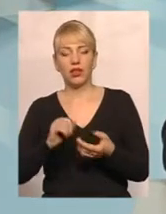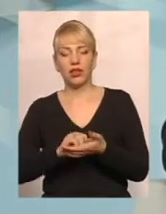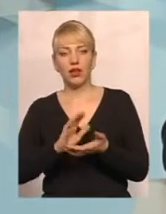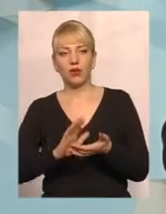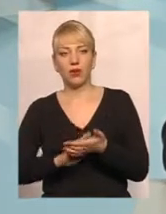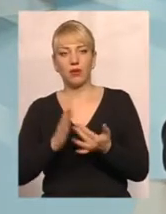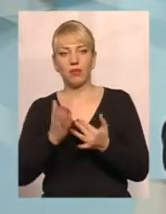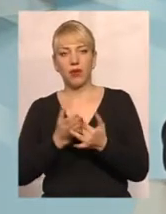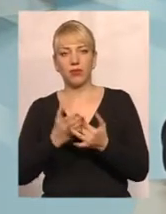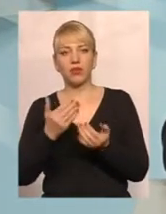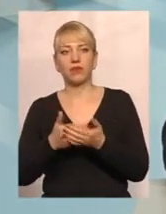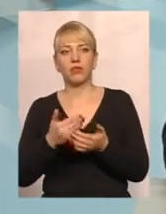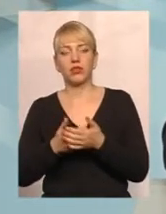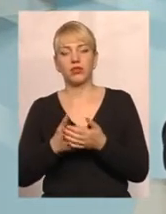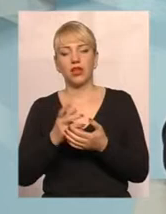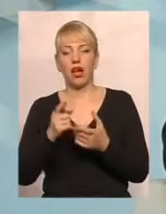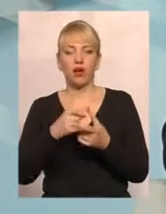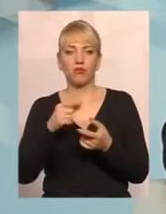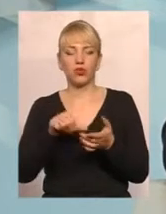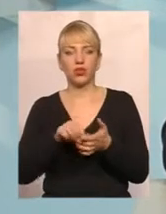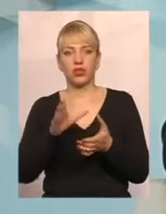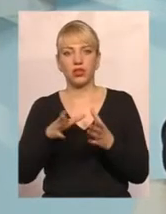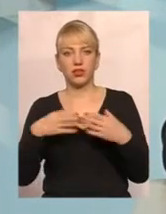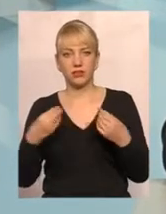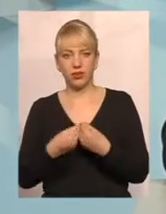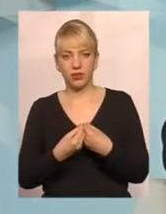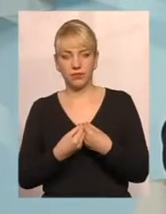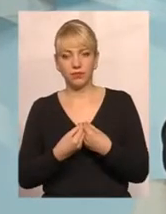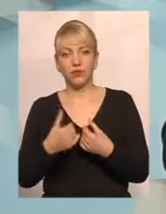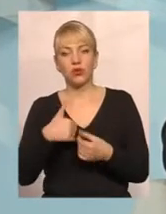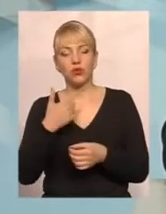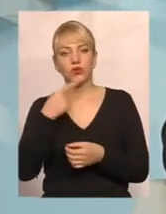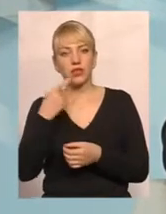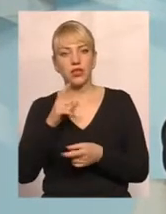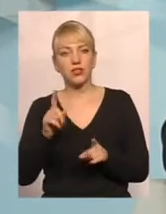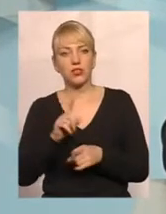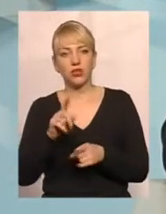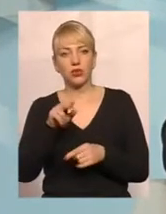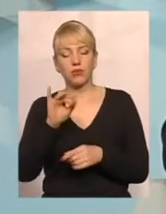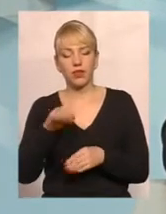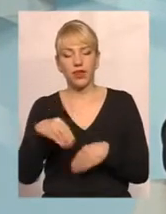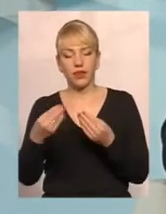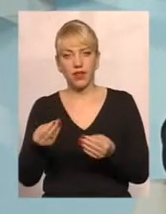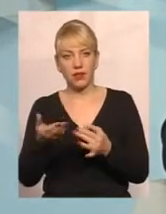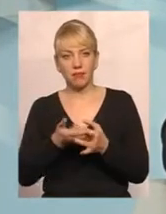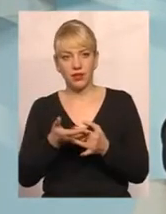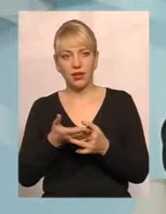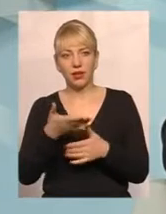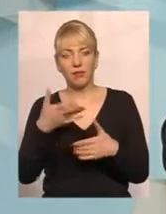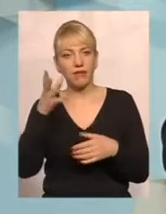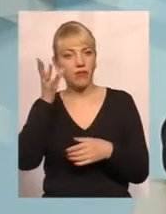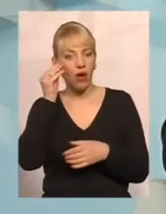пільговику, скажімо так, або членам його сім'ї. Хочу зазначити, що при наданні пільг ми